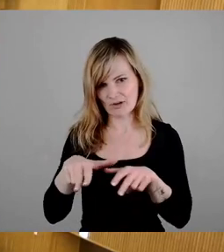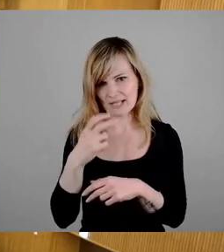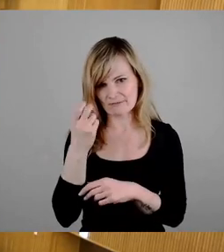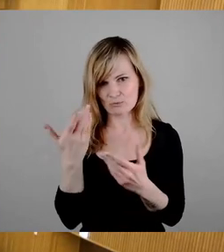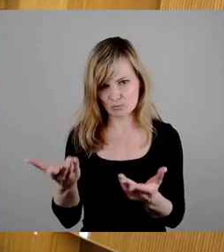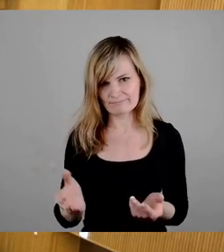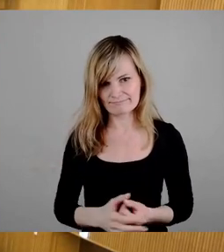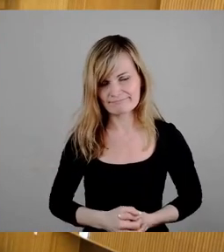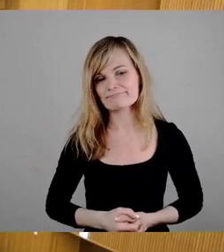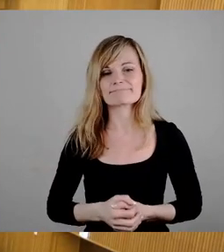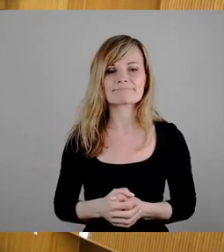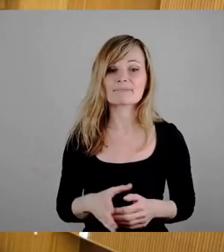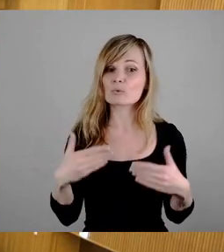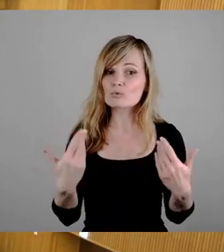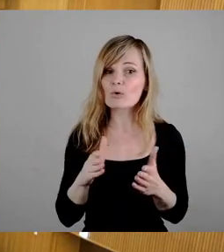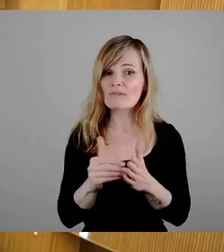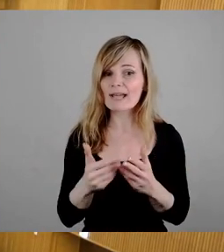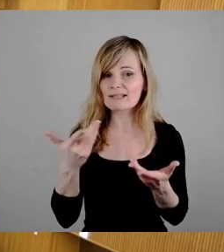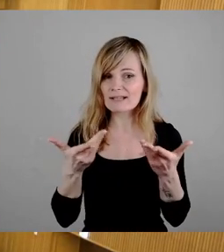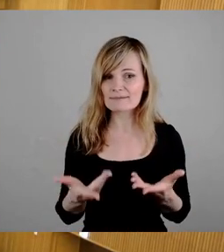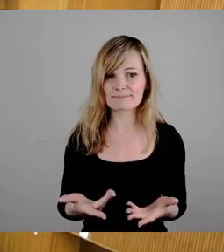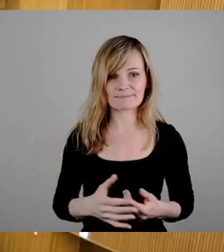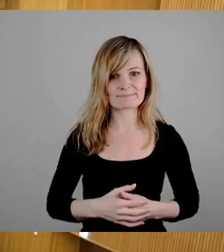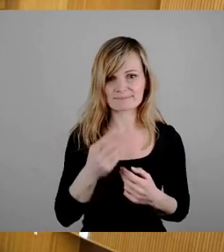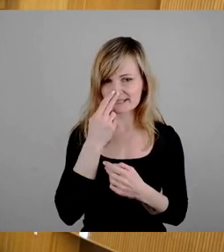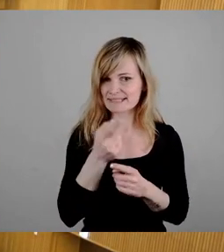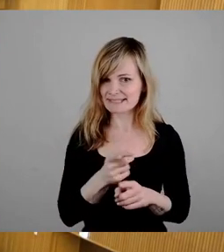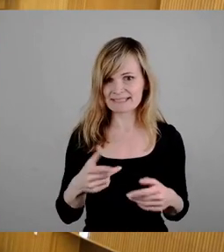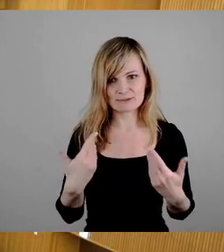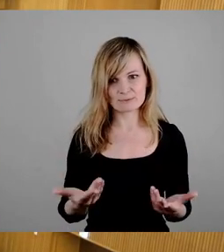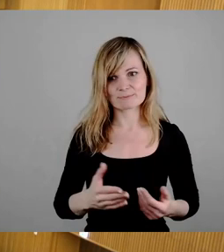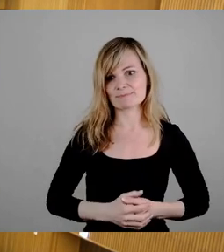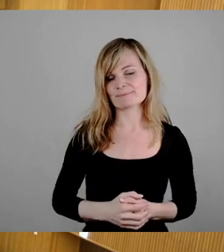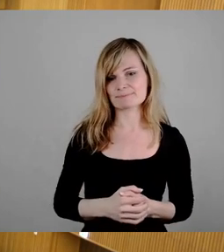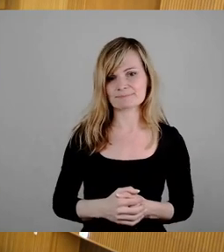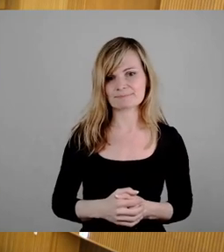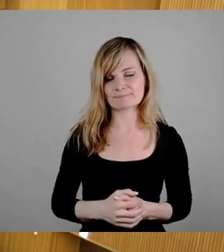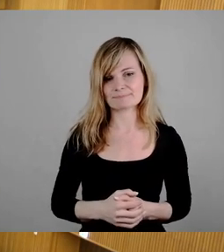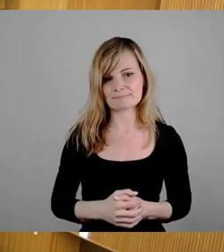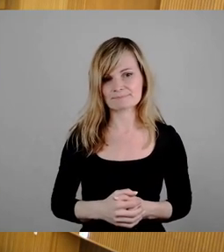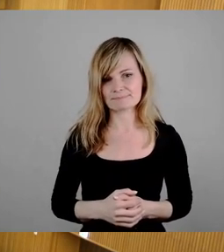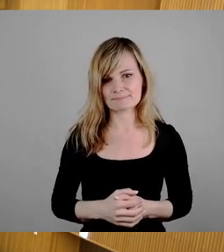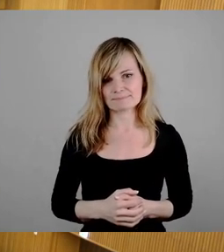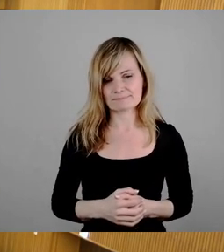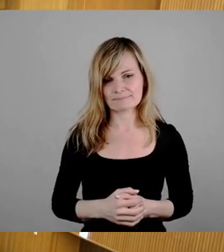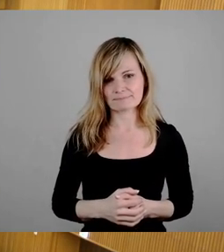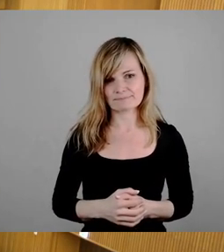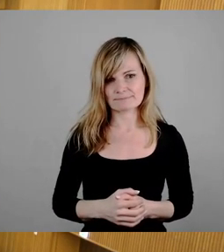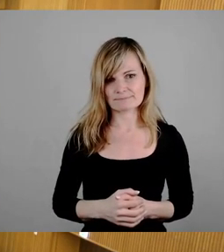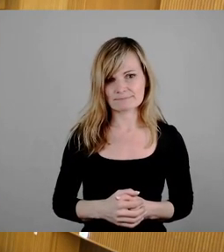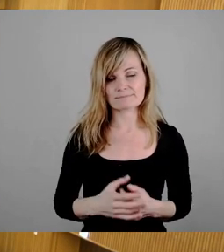So, weitere Wortmeldungen sehe ich nicht. Dann kämen wir mal zur Abstimmung.